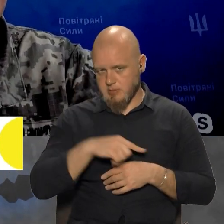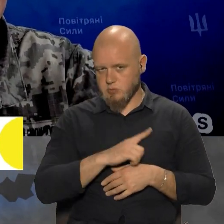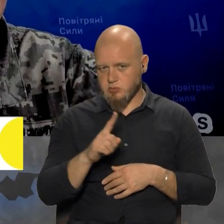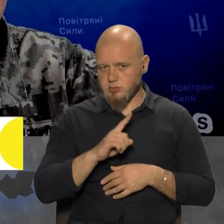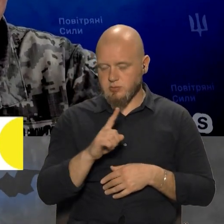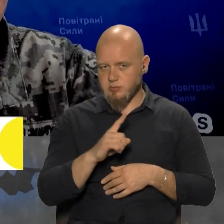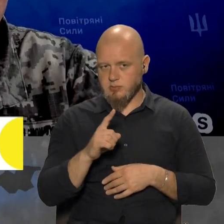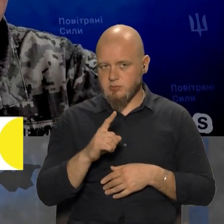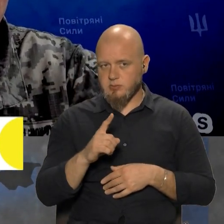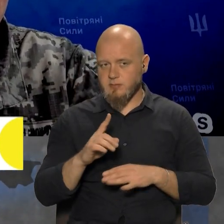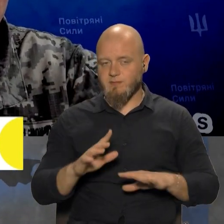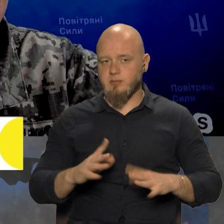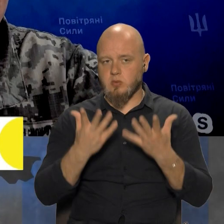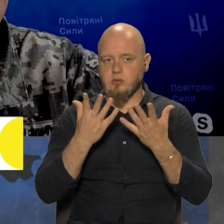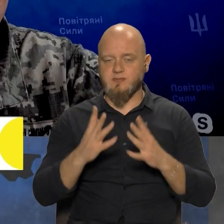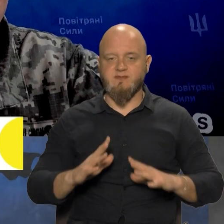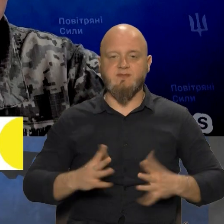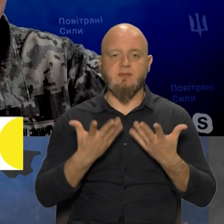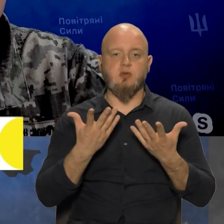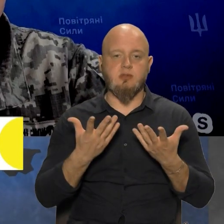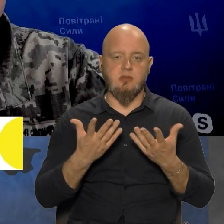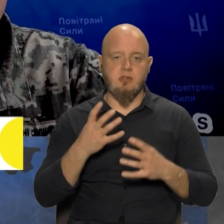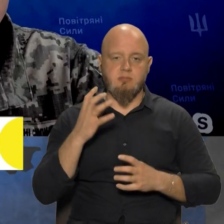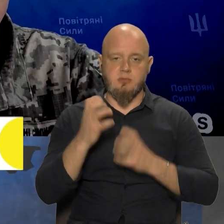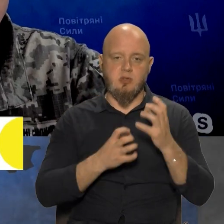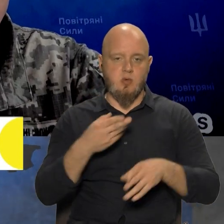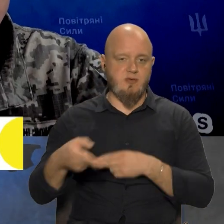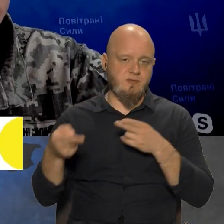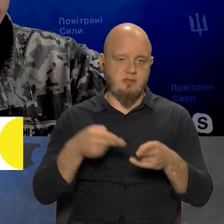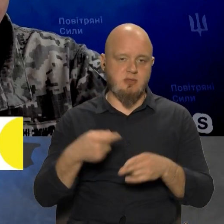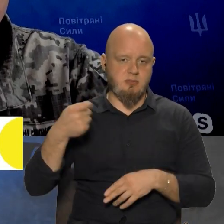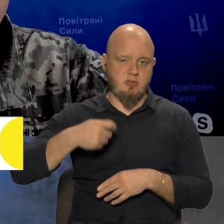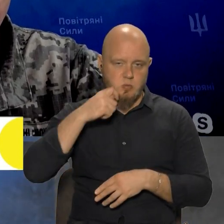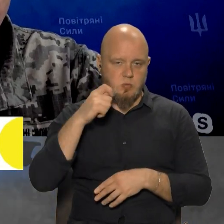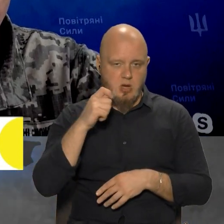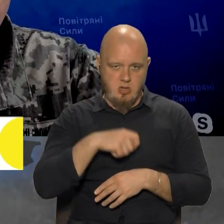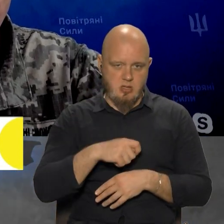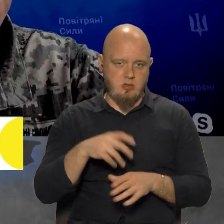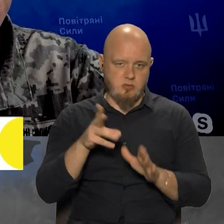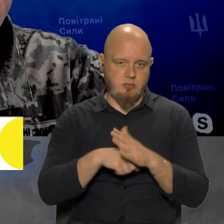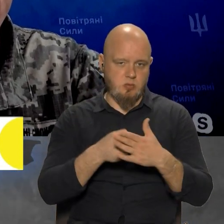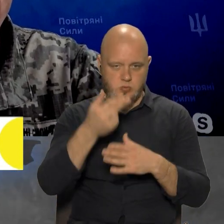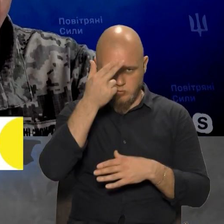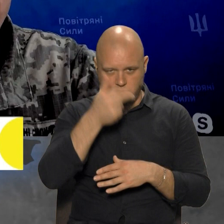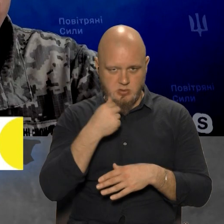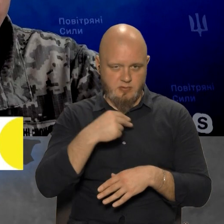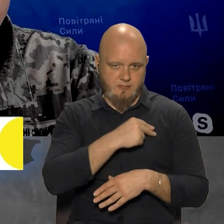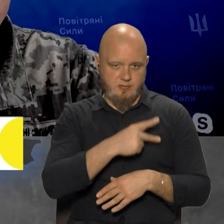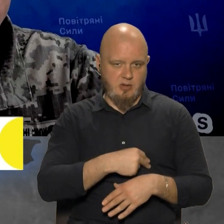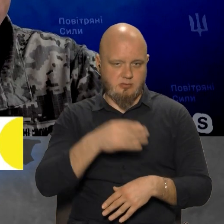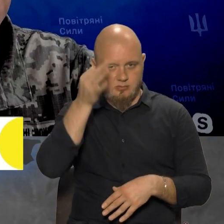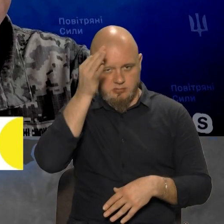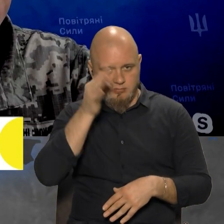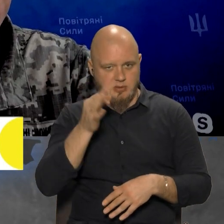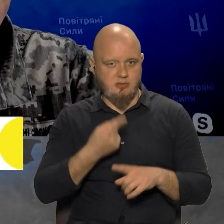відбулися міжнародні візити президента України, зокрема, до Італії, Франції, Німеччини.